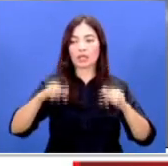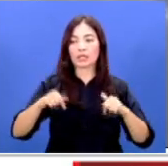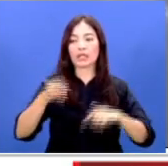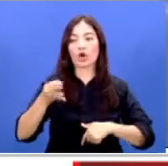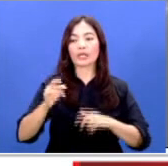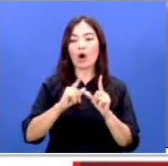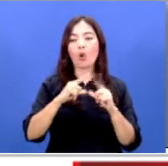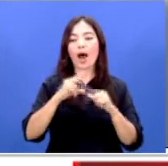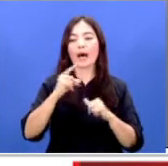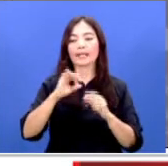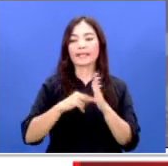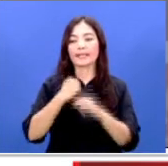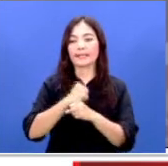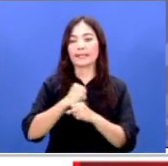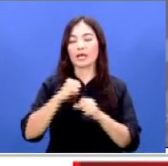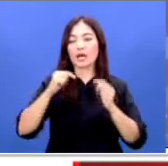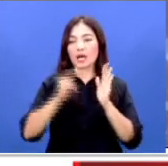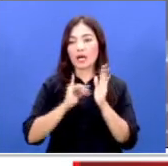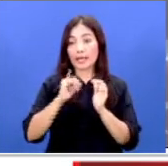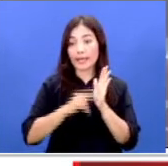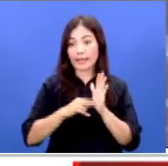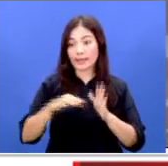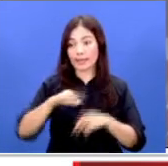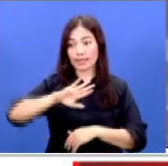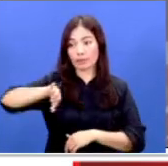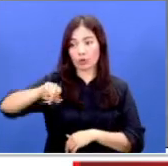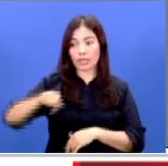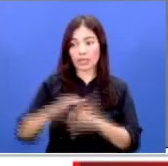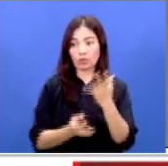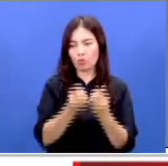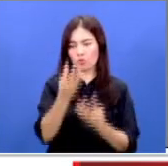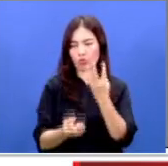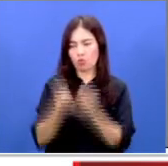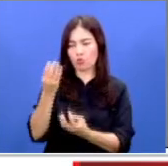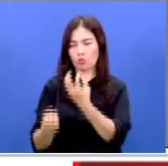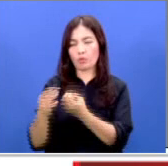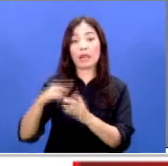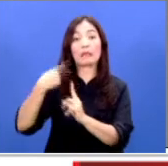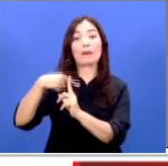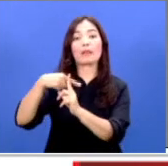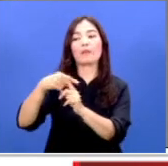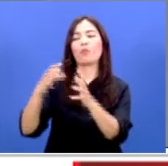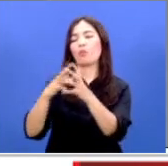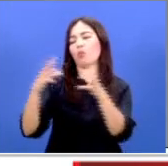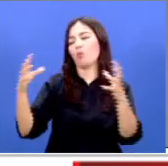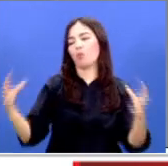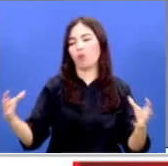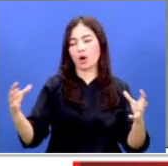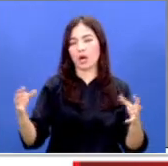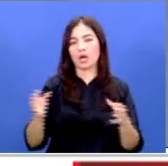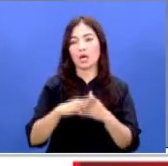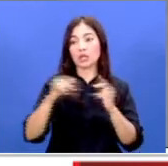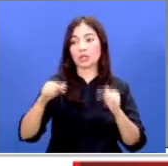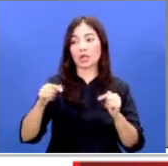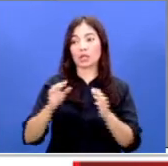intensitasnya masih tetap tinggi bahkan sekarang kebakarannya sudah agak